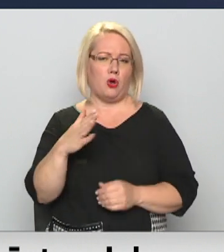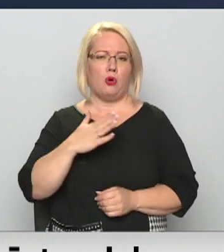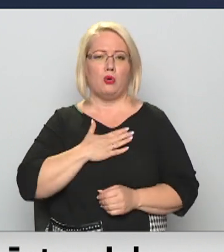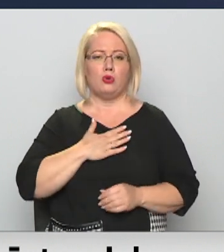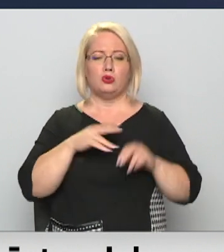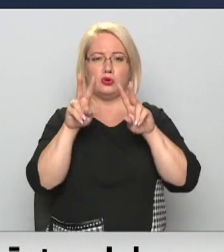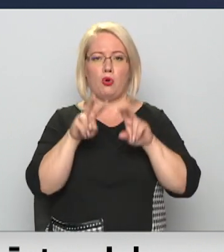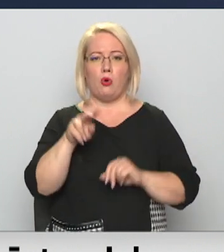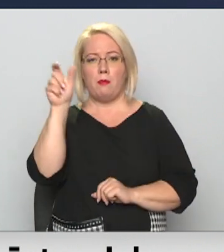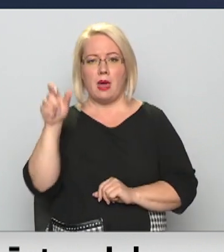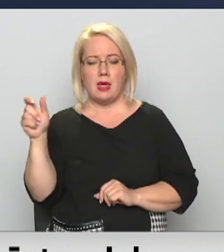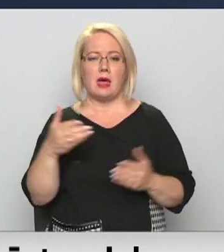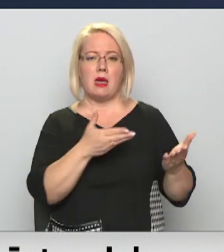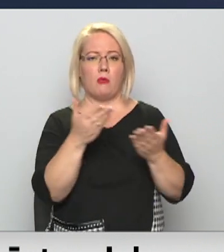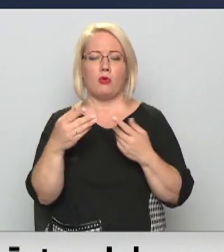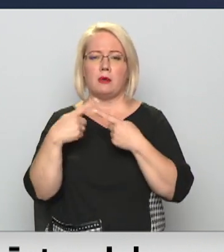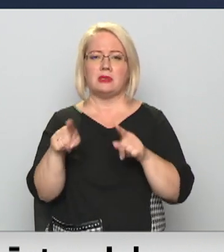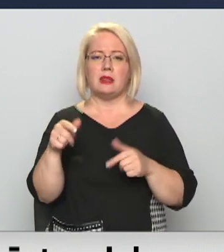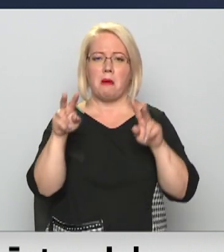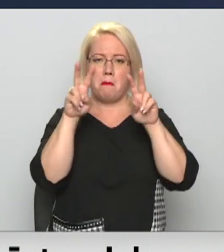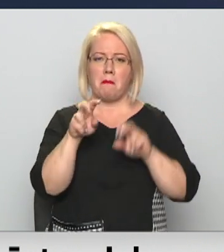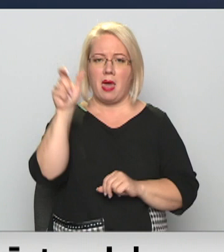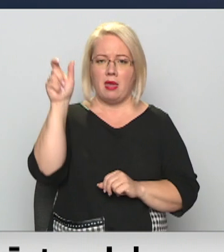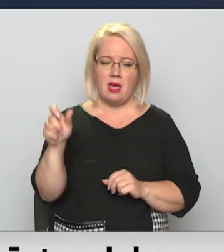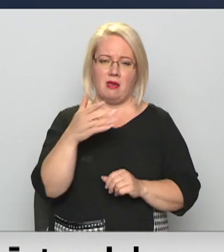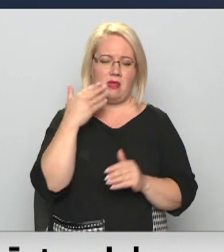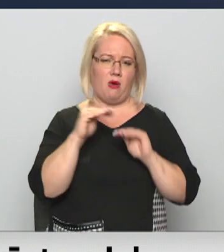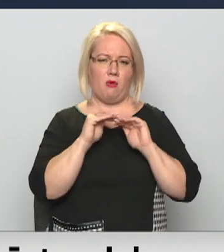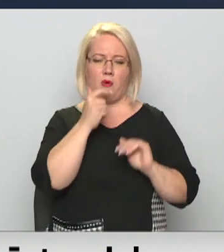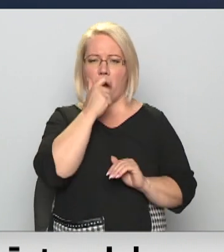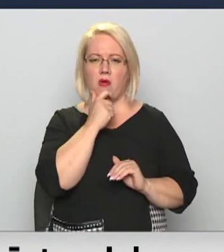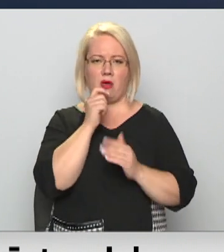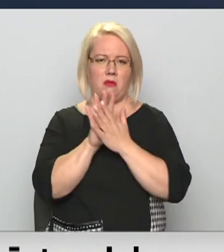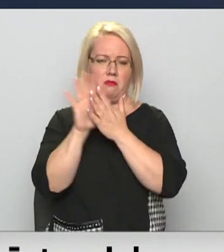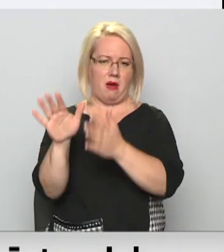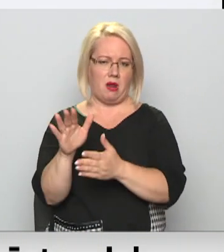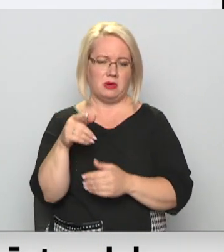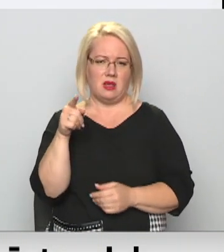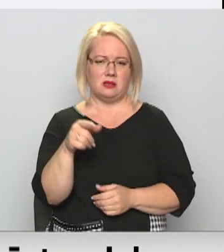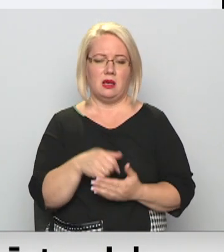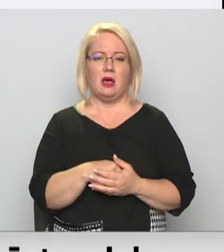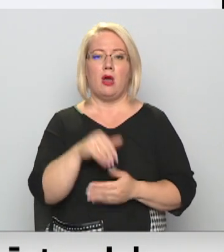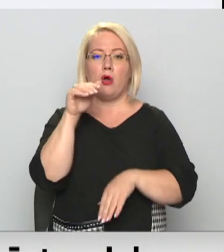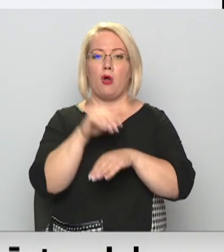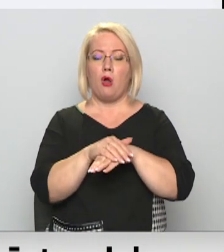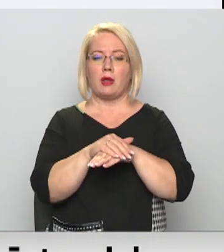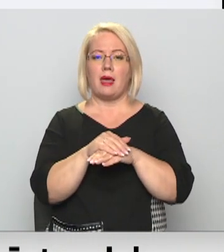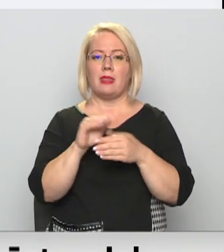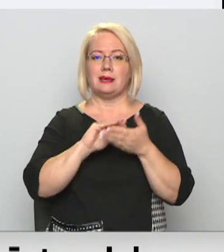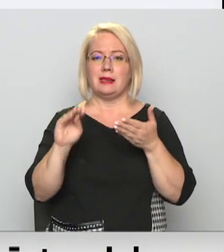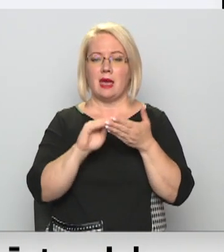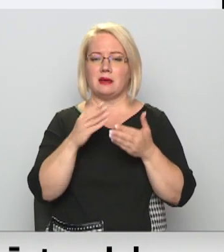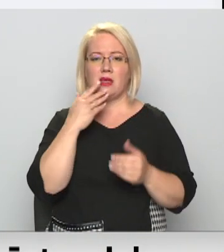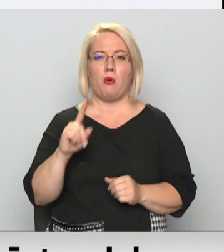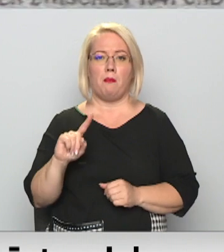pētniekiem, vai jebkuram citam pētniekam, tas tomēr nebūtu atbilstoši tādai korektai diplomātiskai praksai. Konkrētais ieraksts nav pirmais.